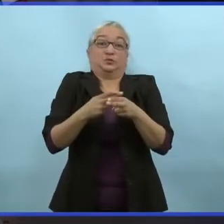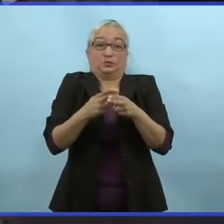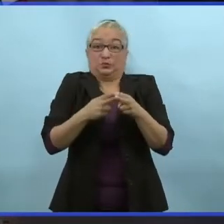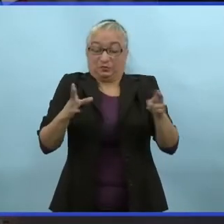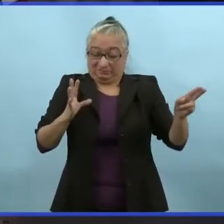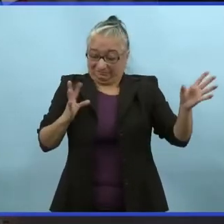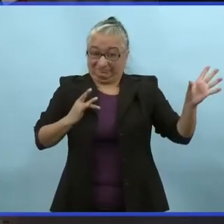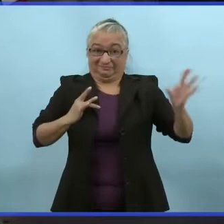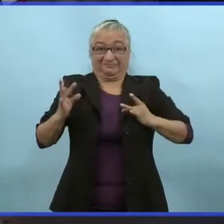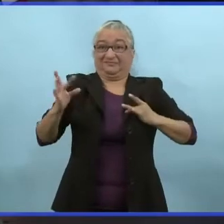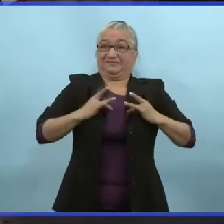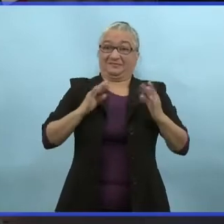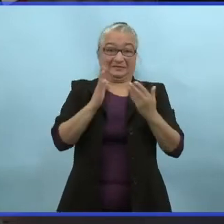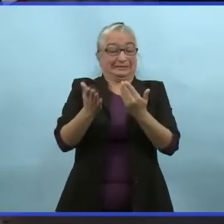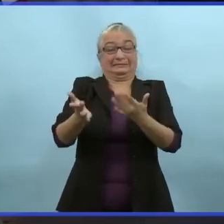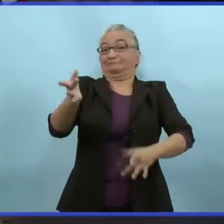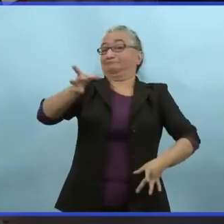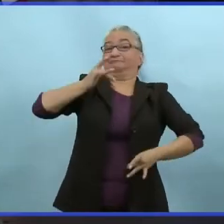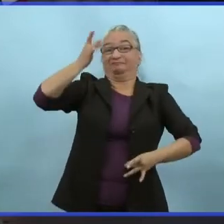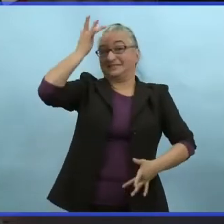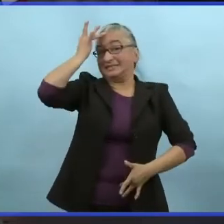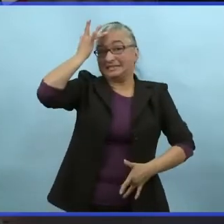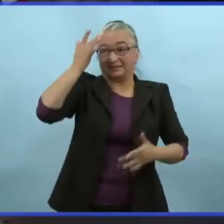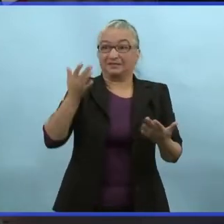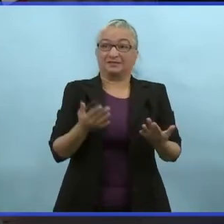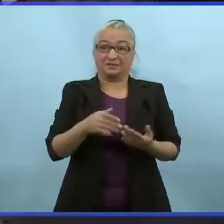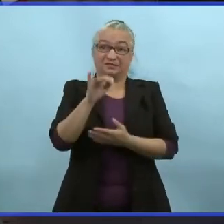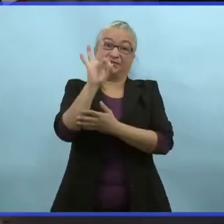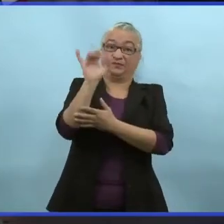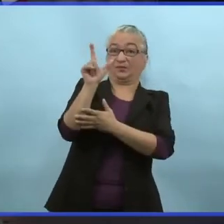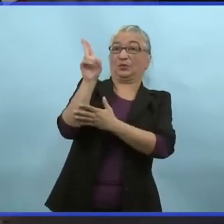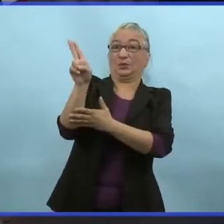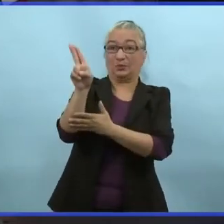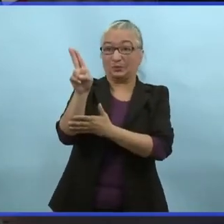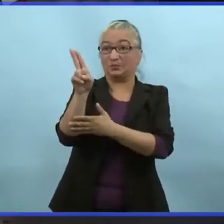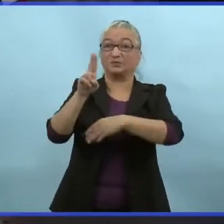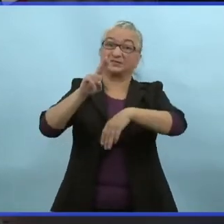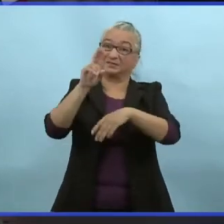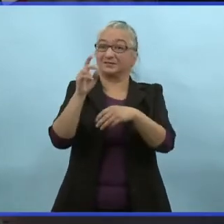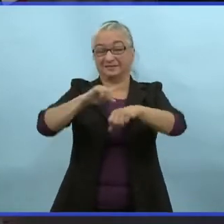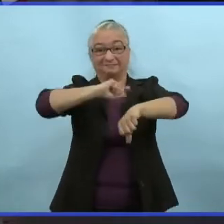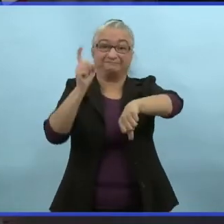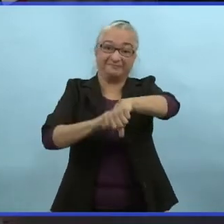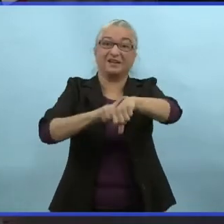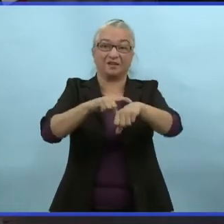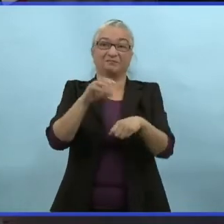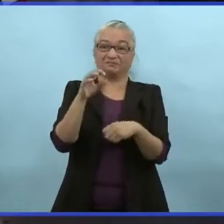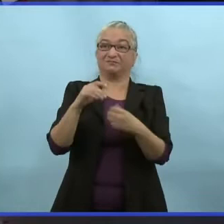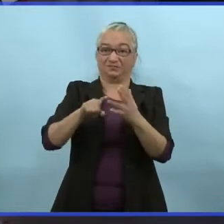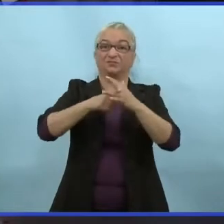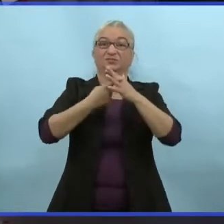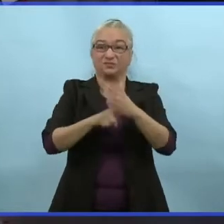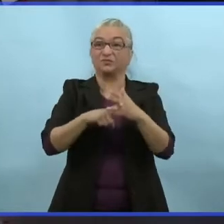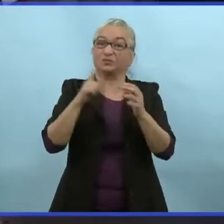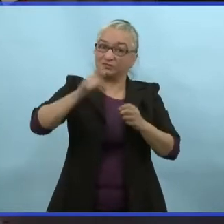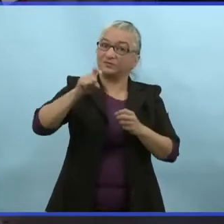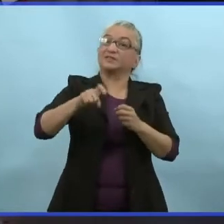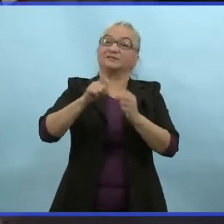grippe. Donc, comme la ministre Gordon l'a mentionné, les vaccins contre la grippe saisonnière